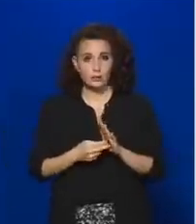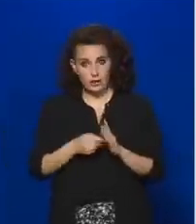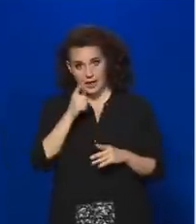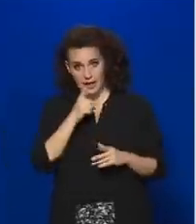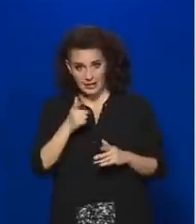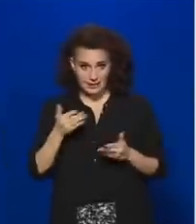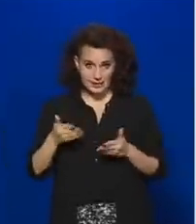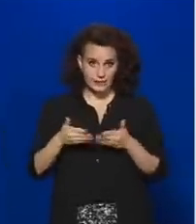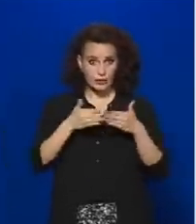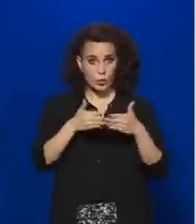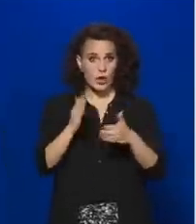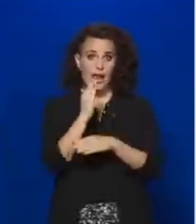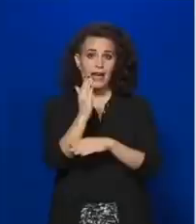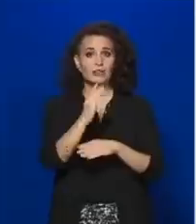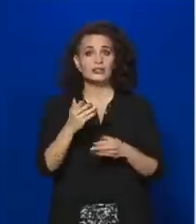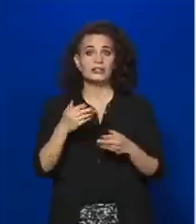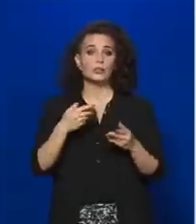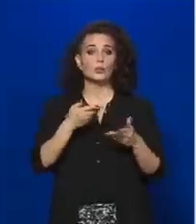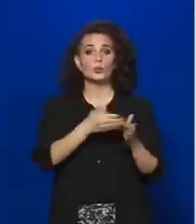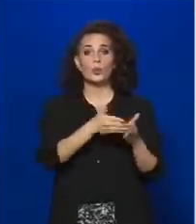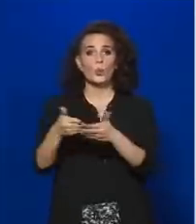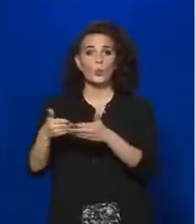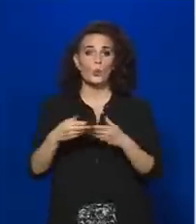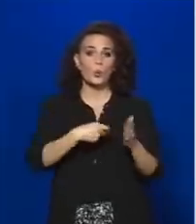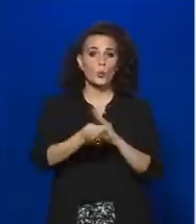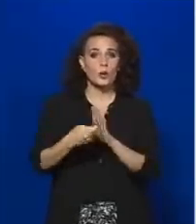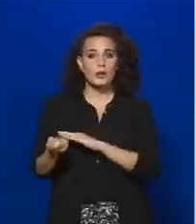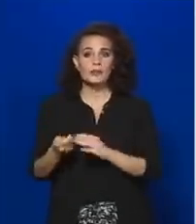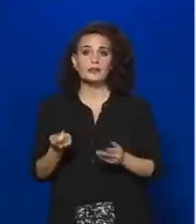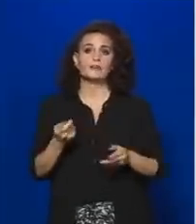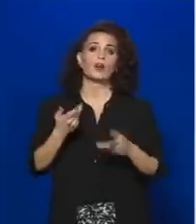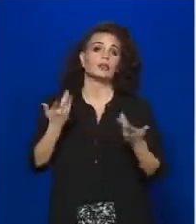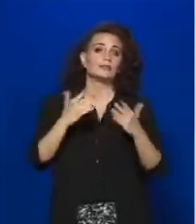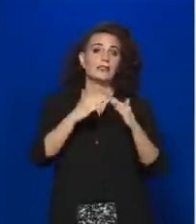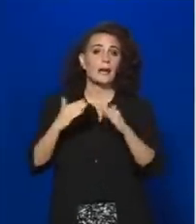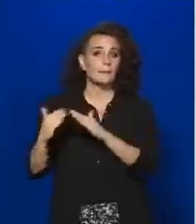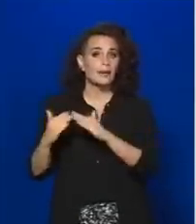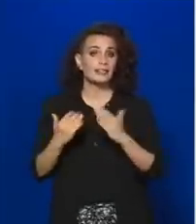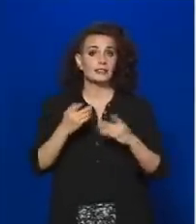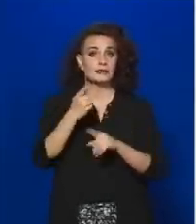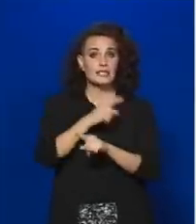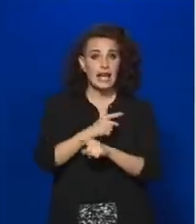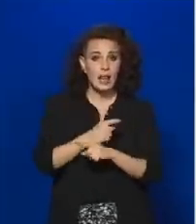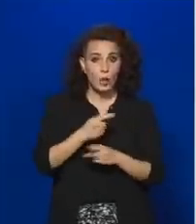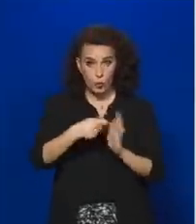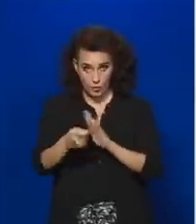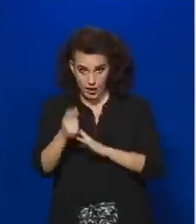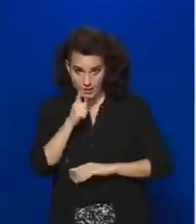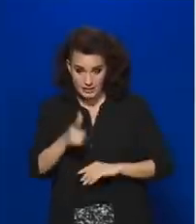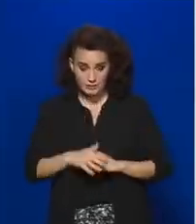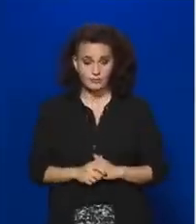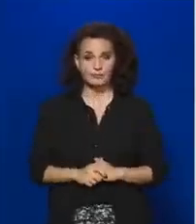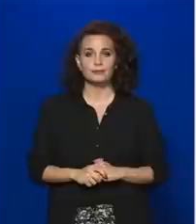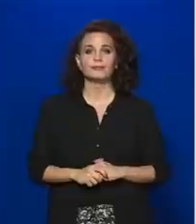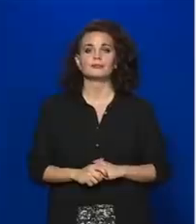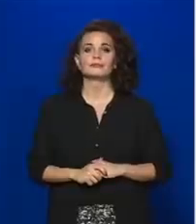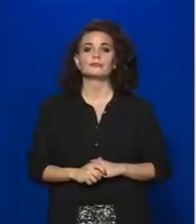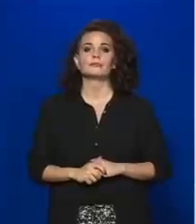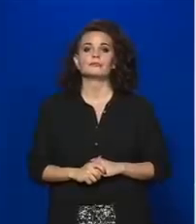vitorláskikötőket, és eladják-e a kempingeket, szállót és a négykikötőt. Ebben az ügyben is számtalan